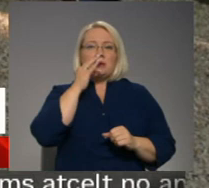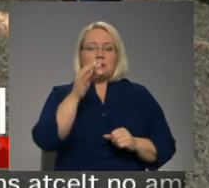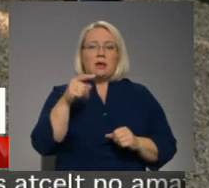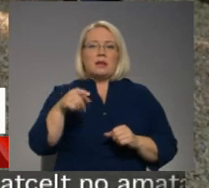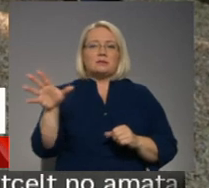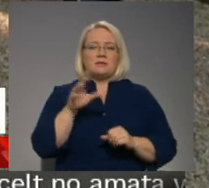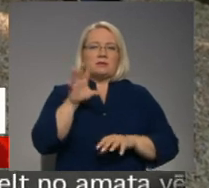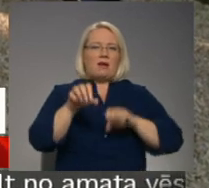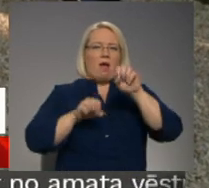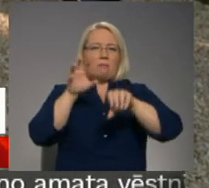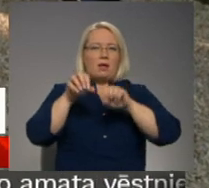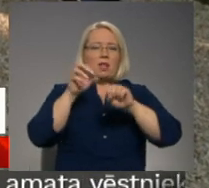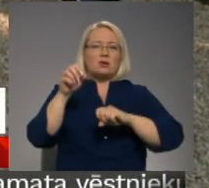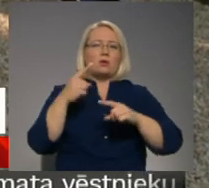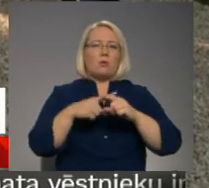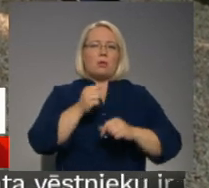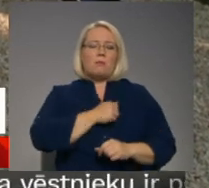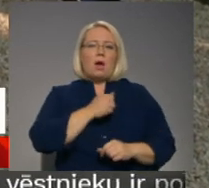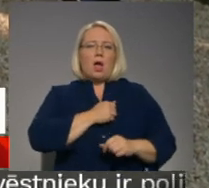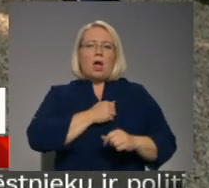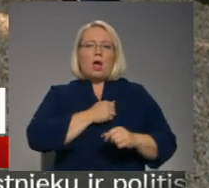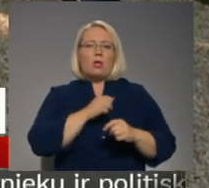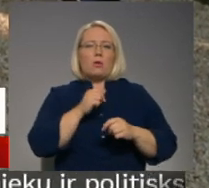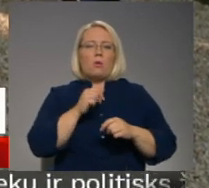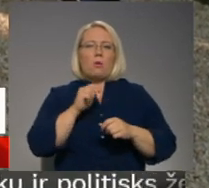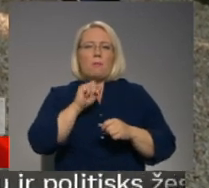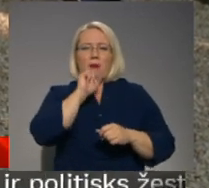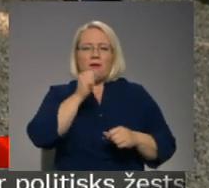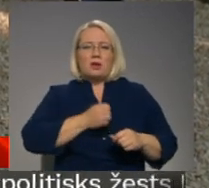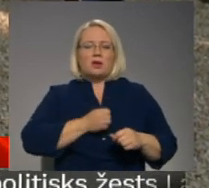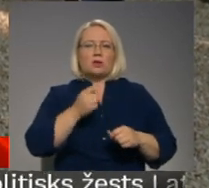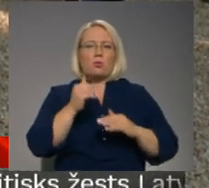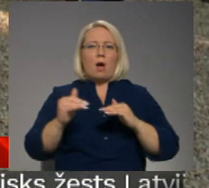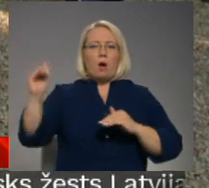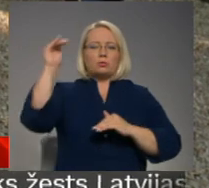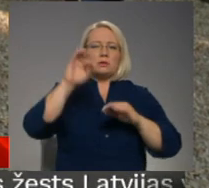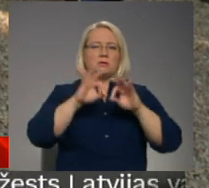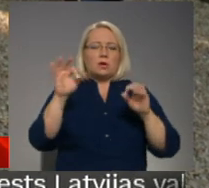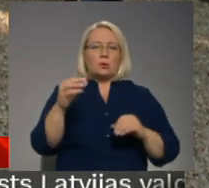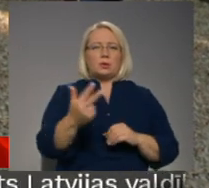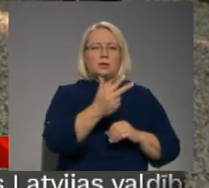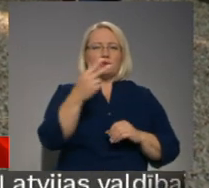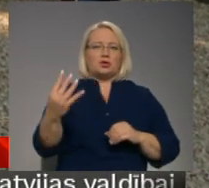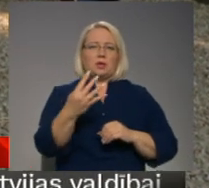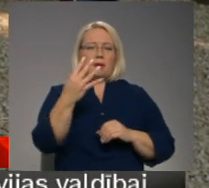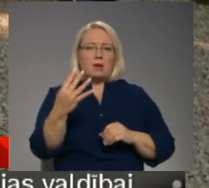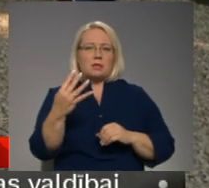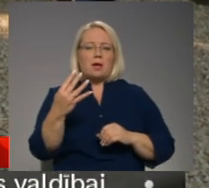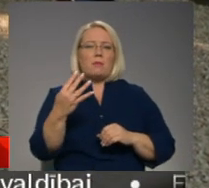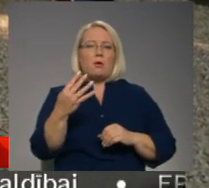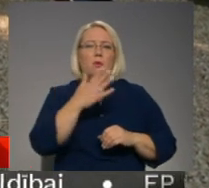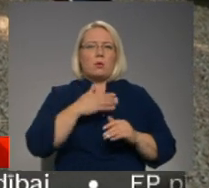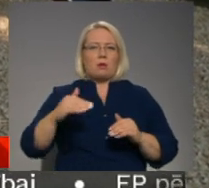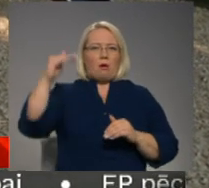kāpelēšanai, baiļu pārvarēšanai no augstumu bērniem, domātas sākot no trim un četriem gadiem. Un